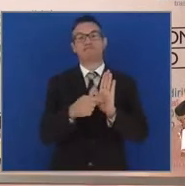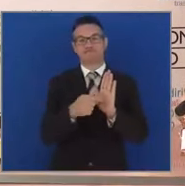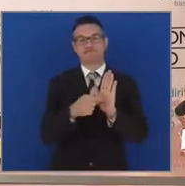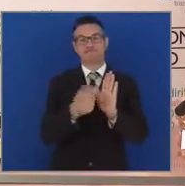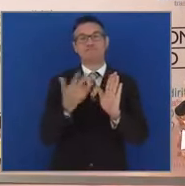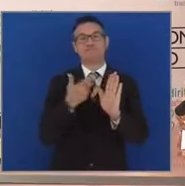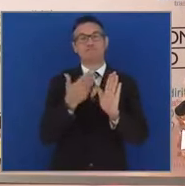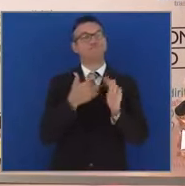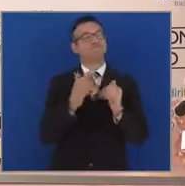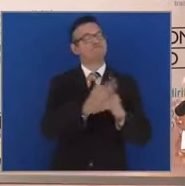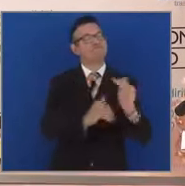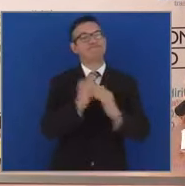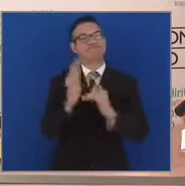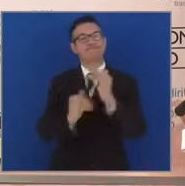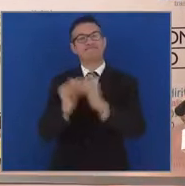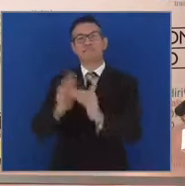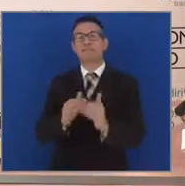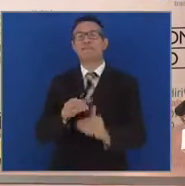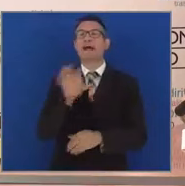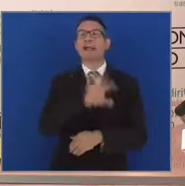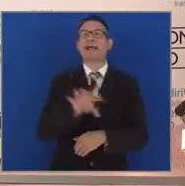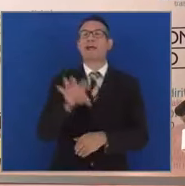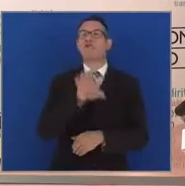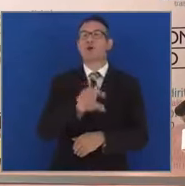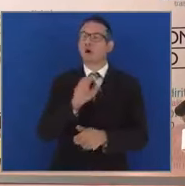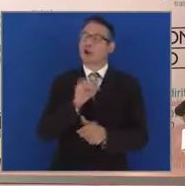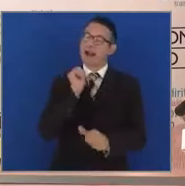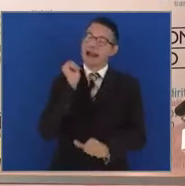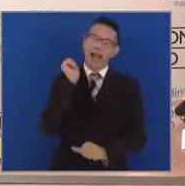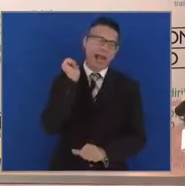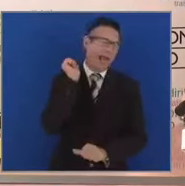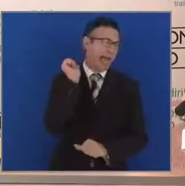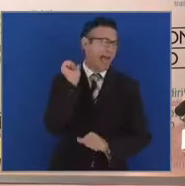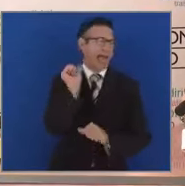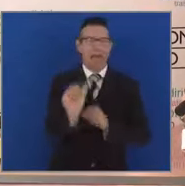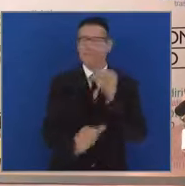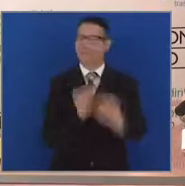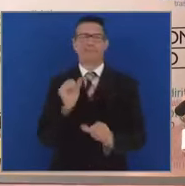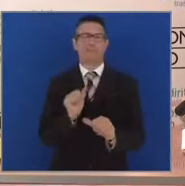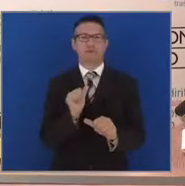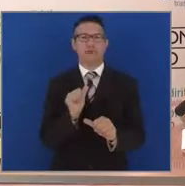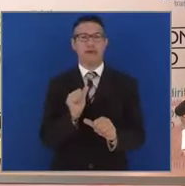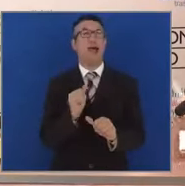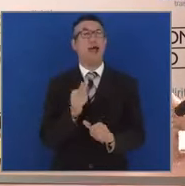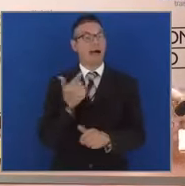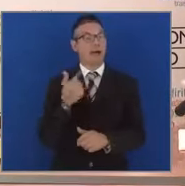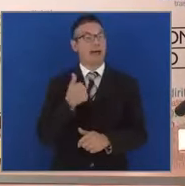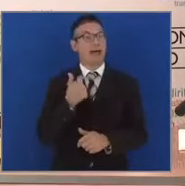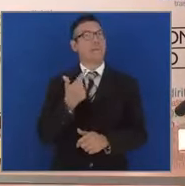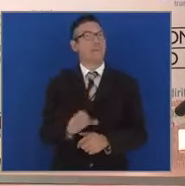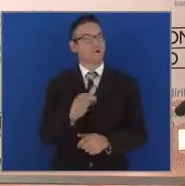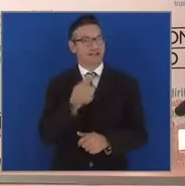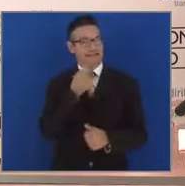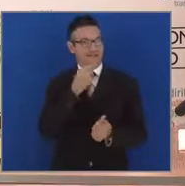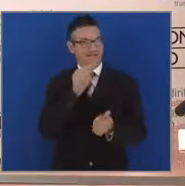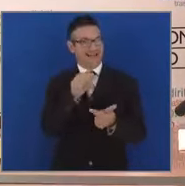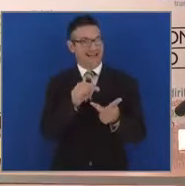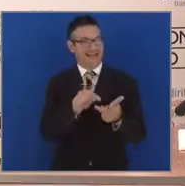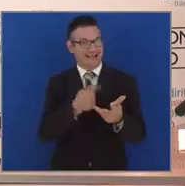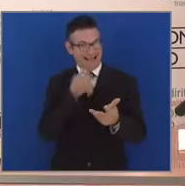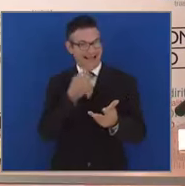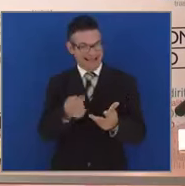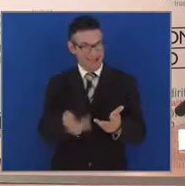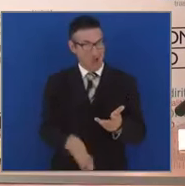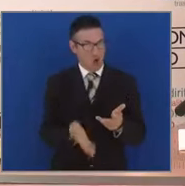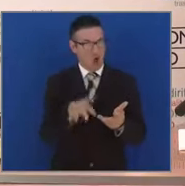infrastrutture della regione in maniera radicale e, ripeto, per motivi che ora dirò, cambiano anche in